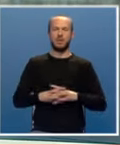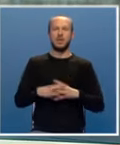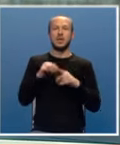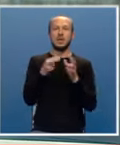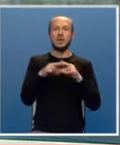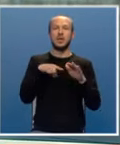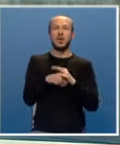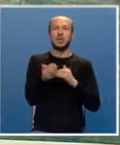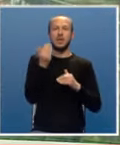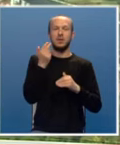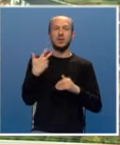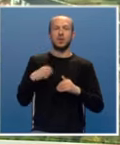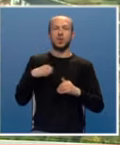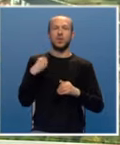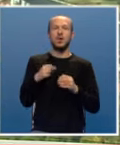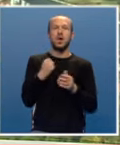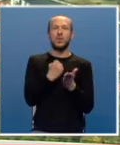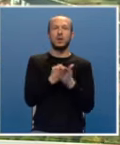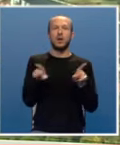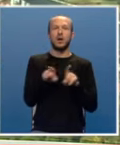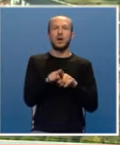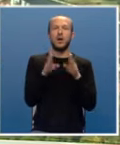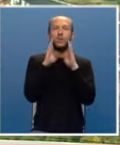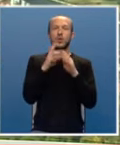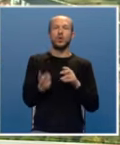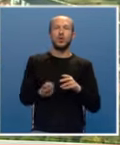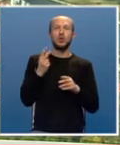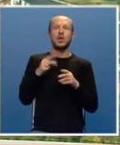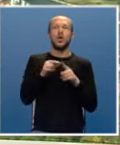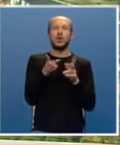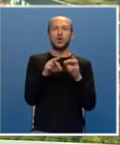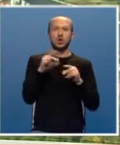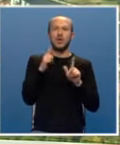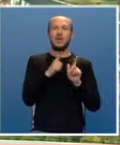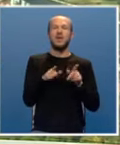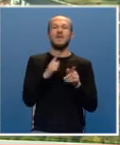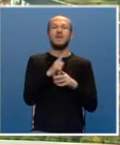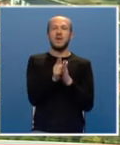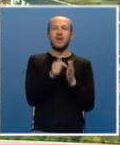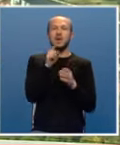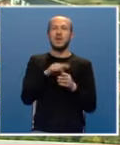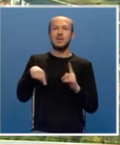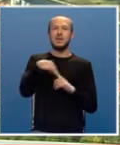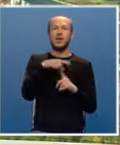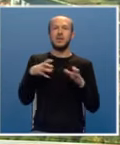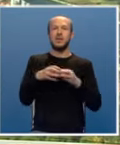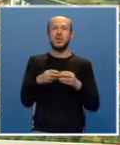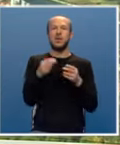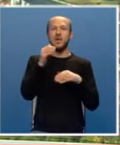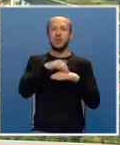Srna se kroz prethodne tri decenije potvrdila kao vjerodostajan hroničar vremena i nezaobilazan dio